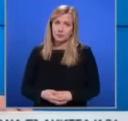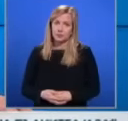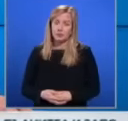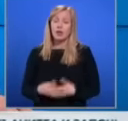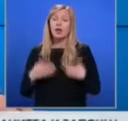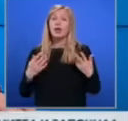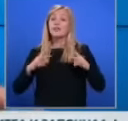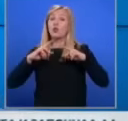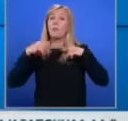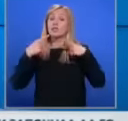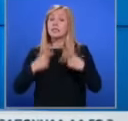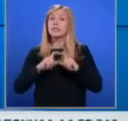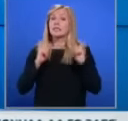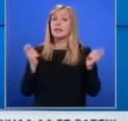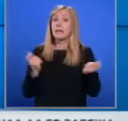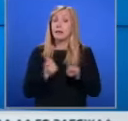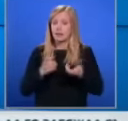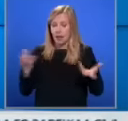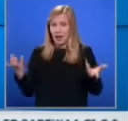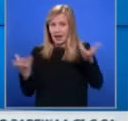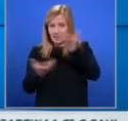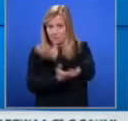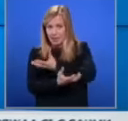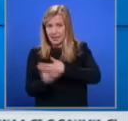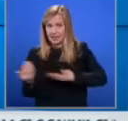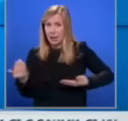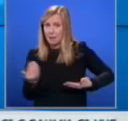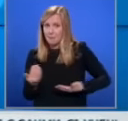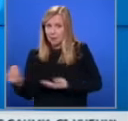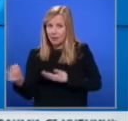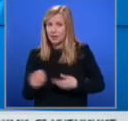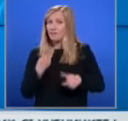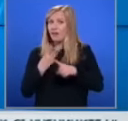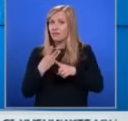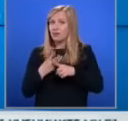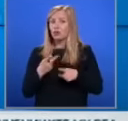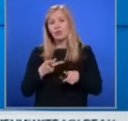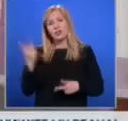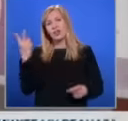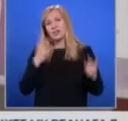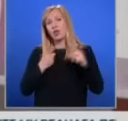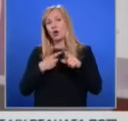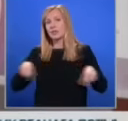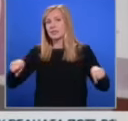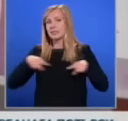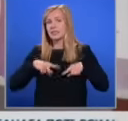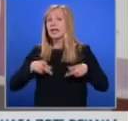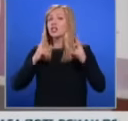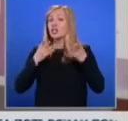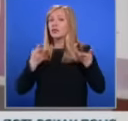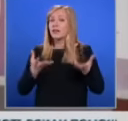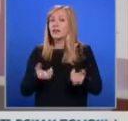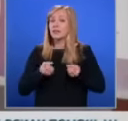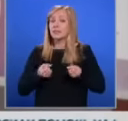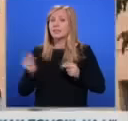Какви ще бъдат обещетенията за семействата на разменените в Шейново бебета, ще се реши от съда. Решението за това взе днес